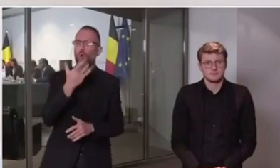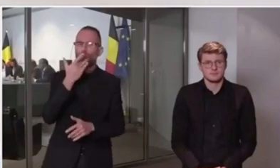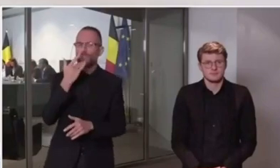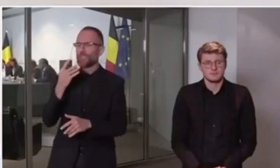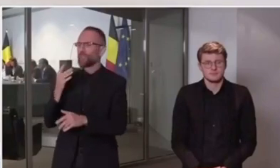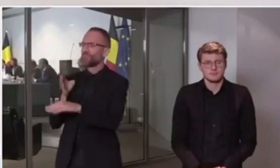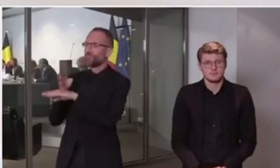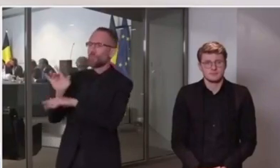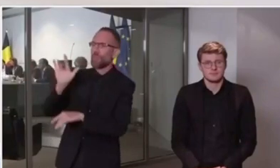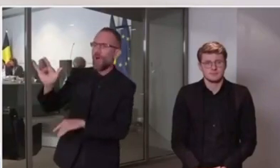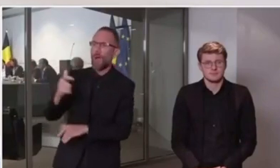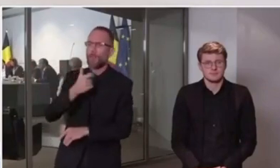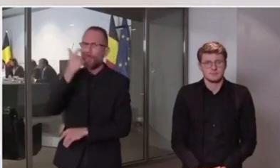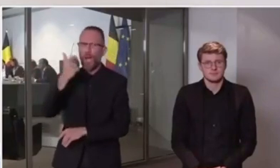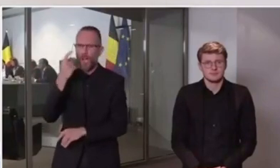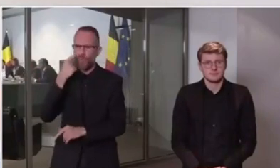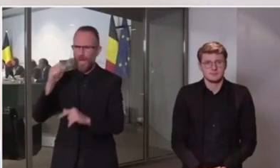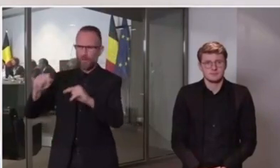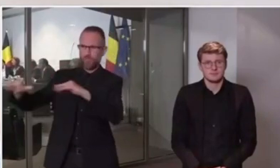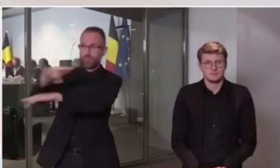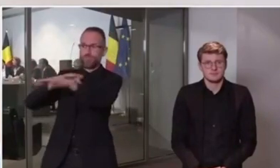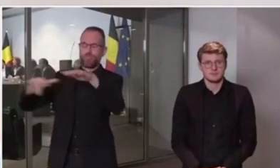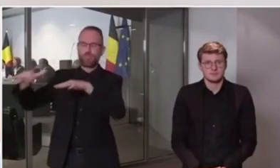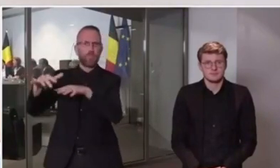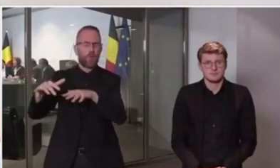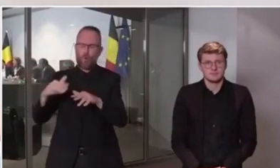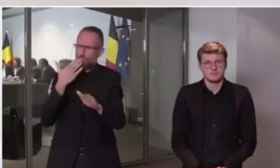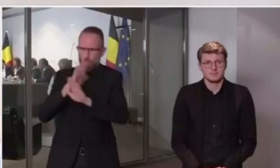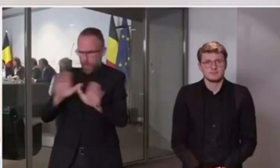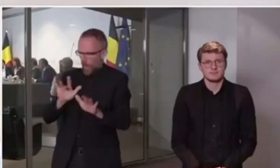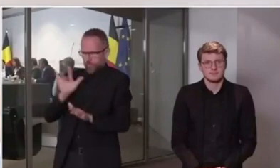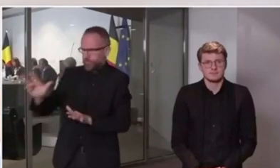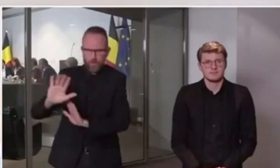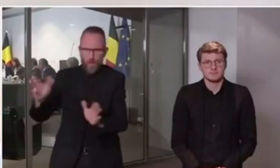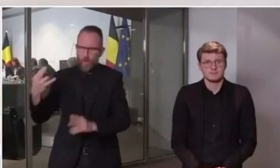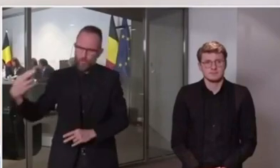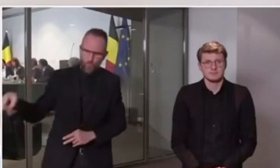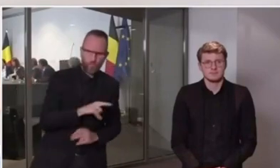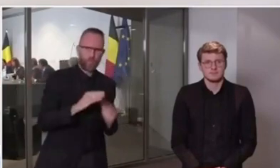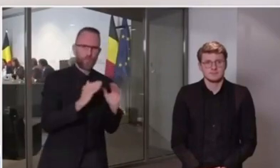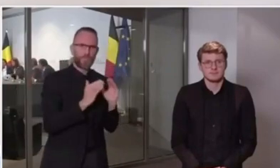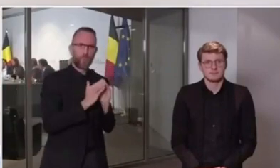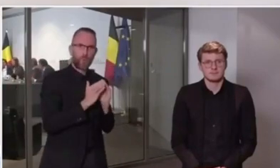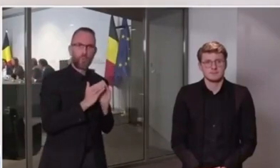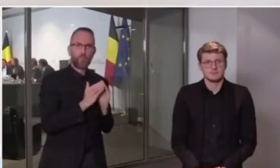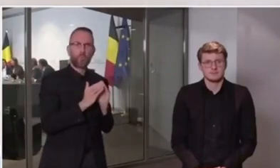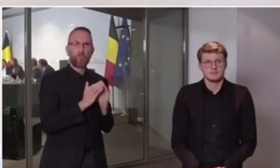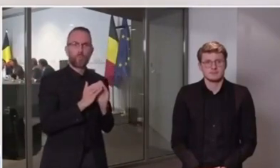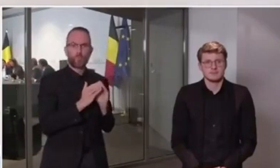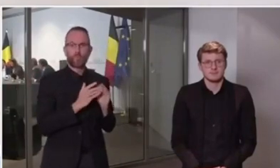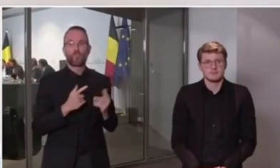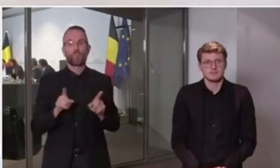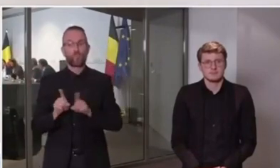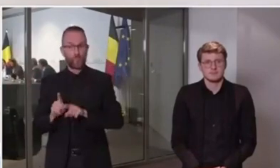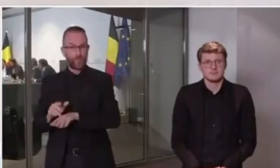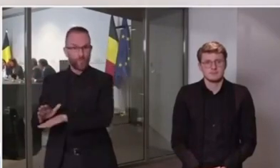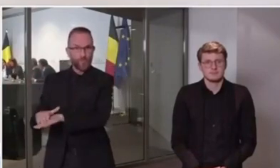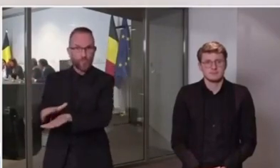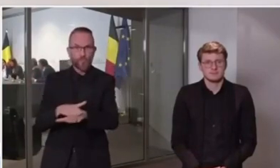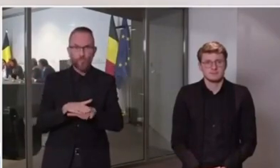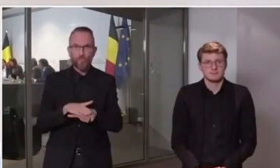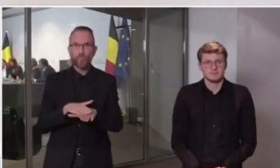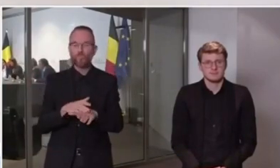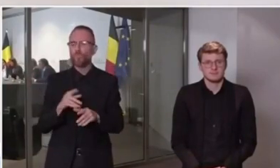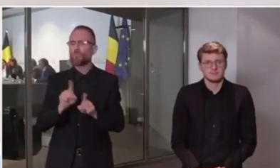chemin et revenez plus tard. De plus, je rappelle que les chantiers peuvent évidemment continuer à être